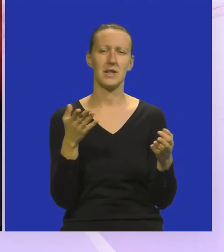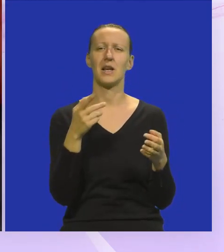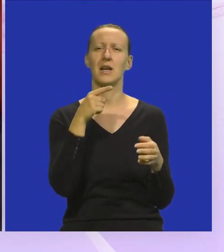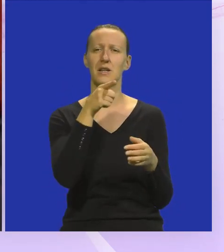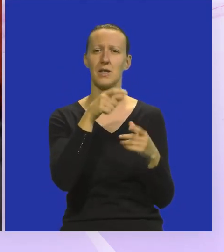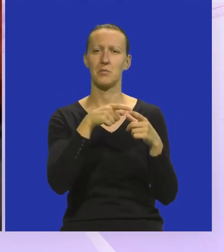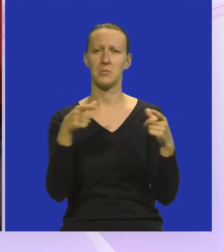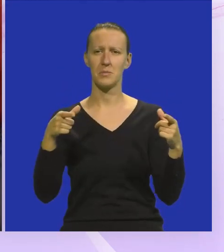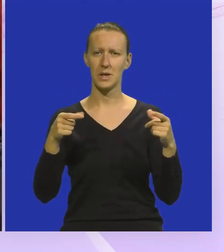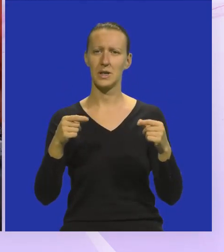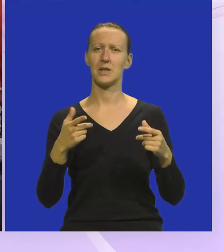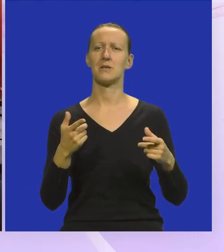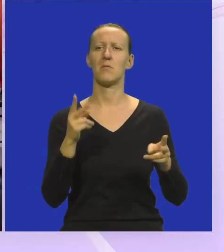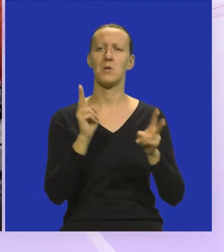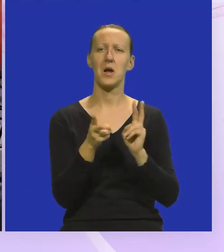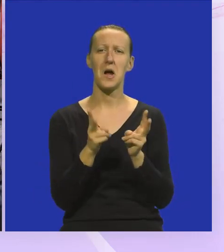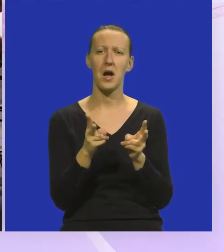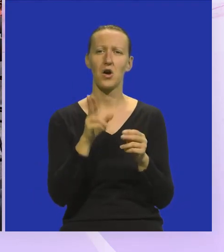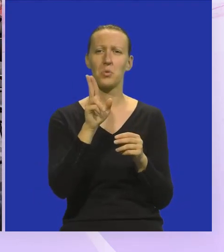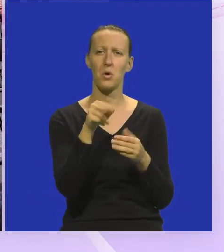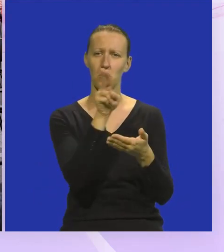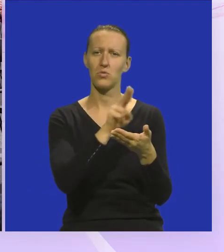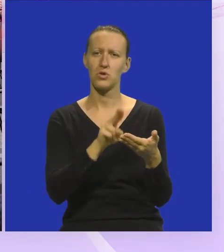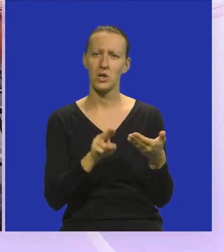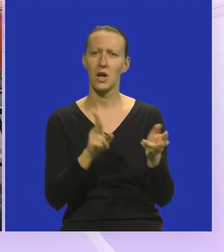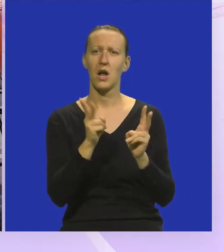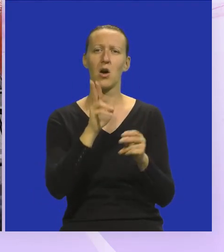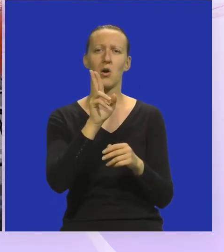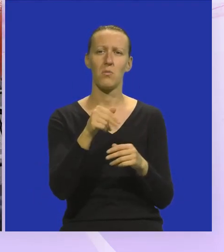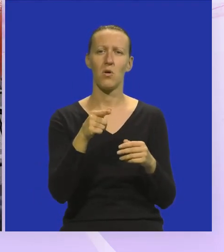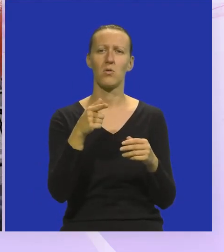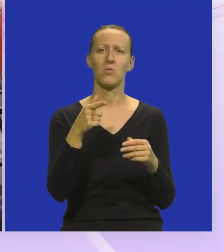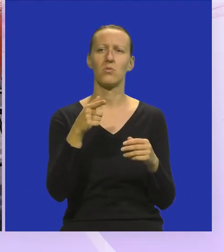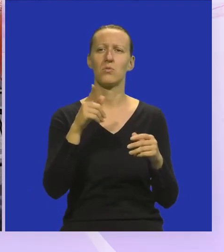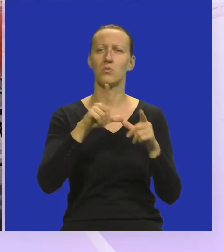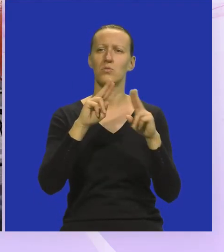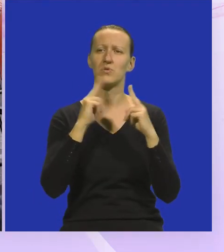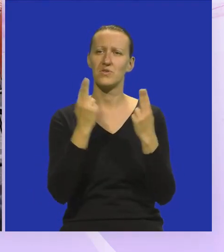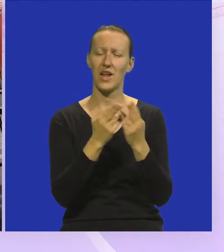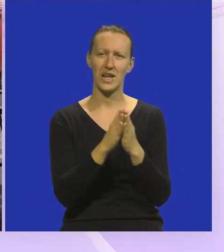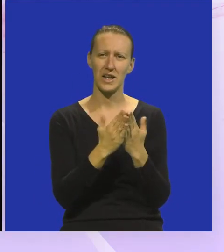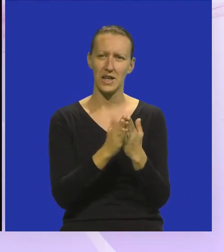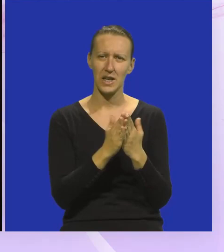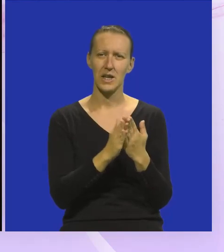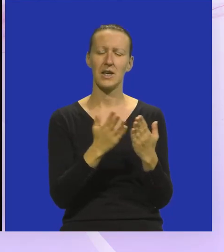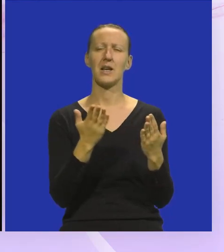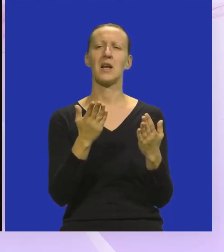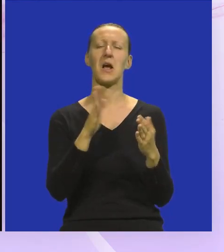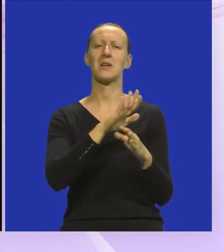tim pismom, kako mogu čitati, kako mogu prodrijeti u svijet književnosti.